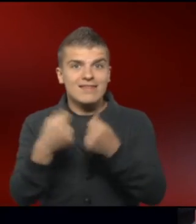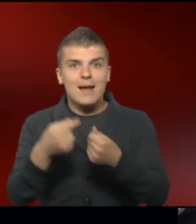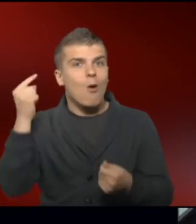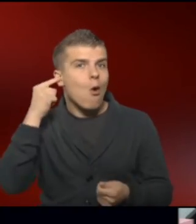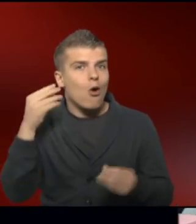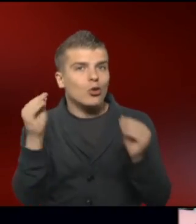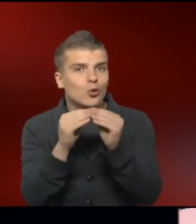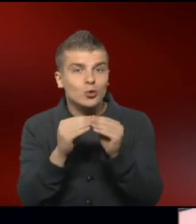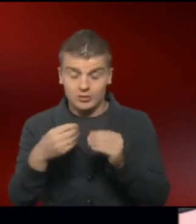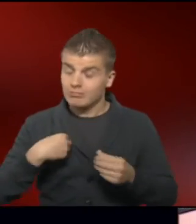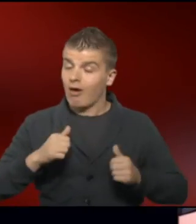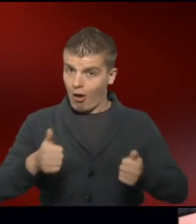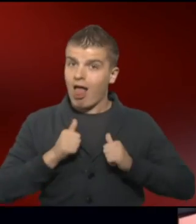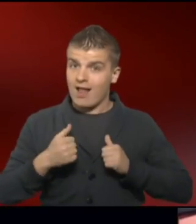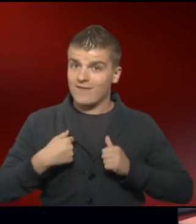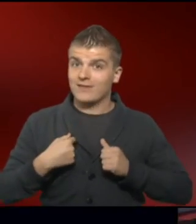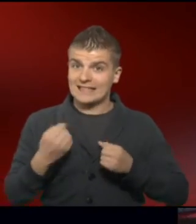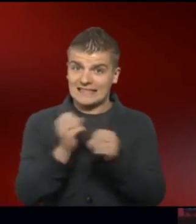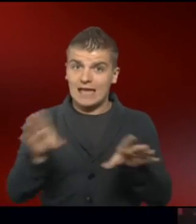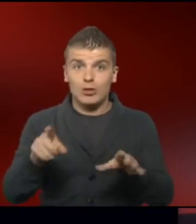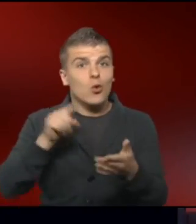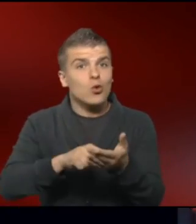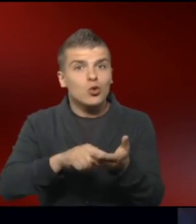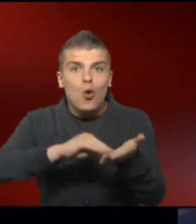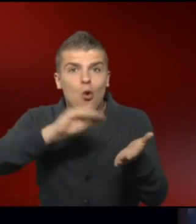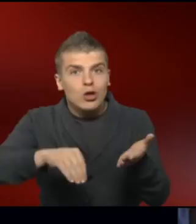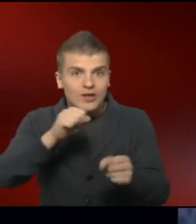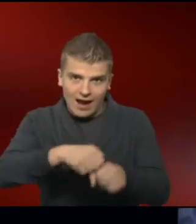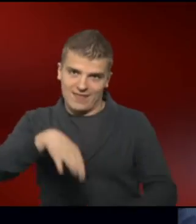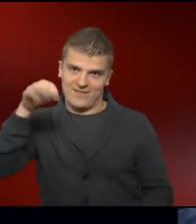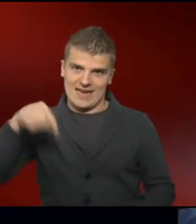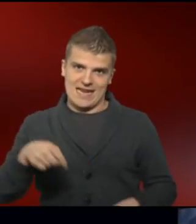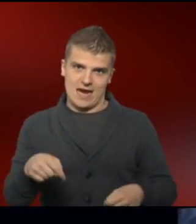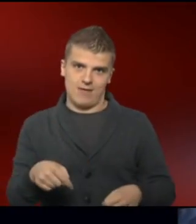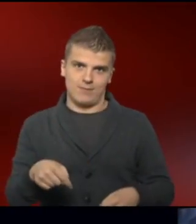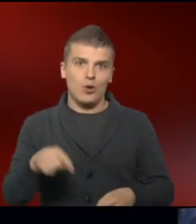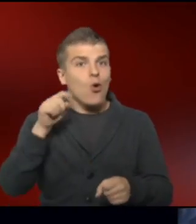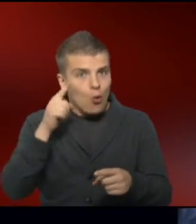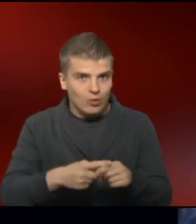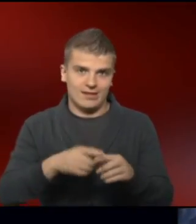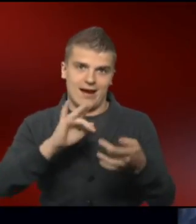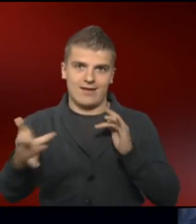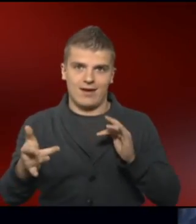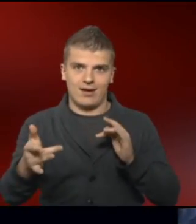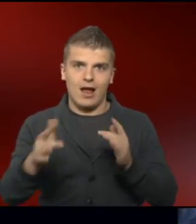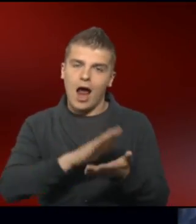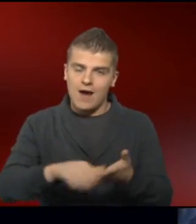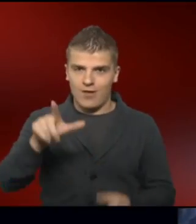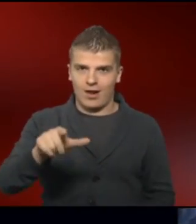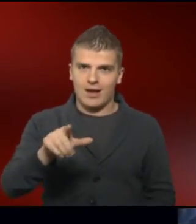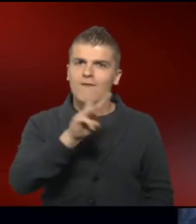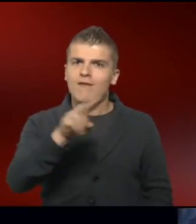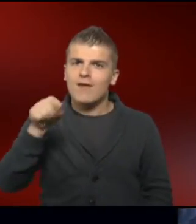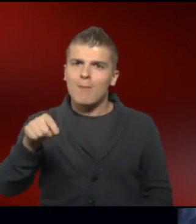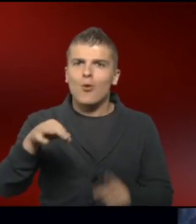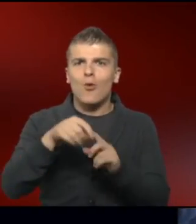uns bei dieser Sendung geholfen. Und die Unterschriften finden Sie hier im Studio, aber auch im Internet. Sie klicken uns an unter www